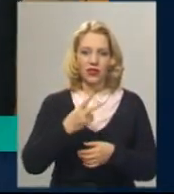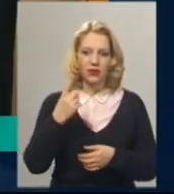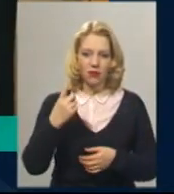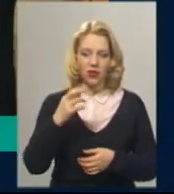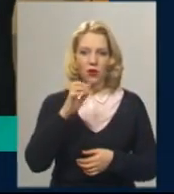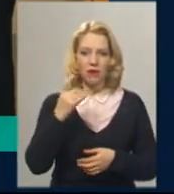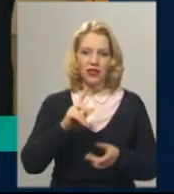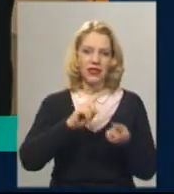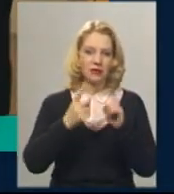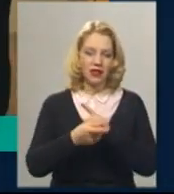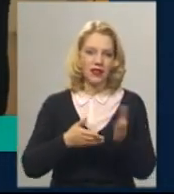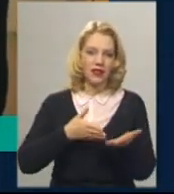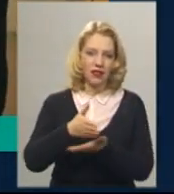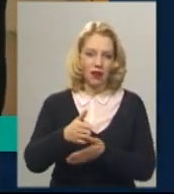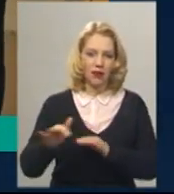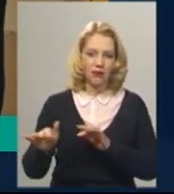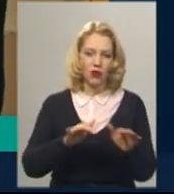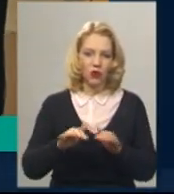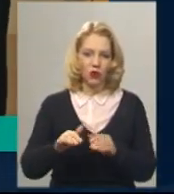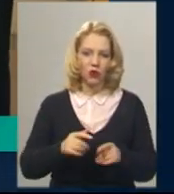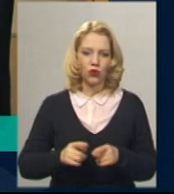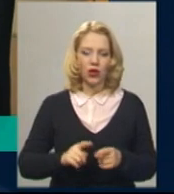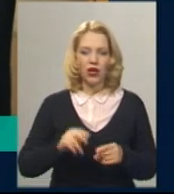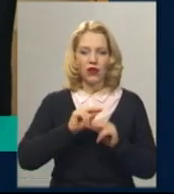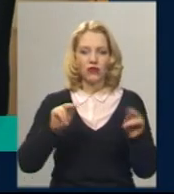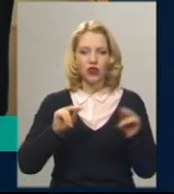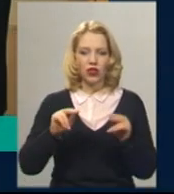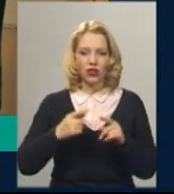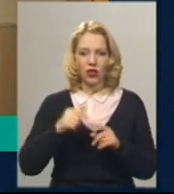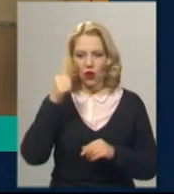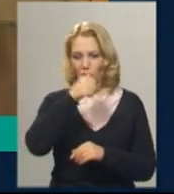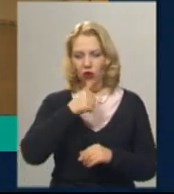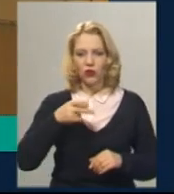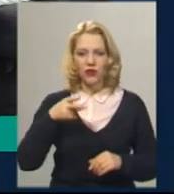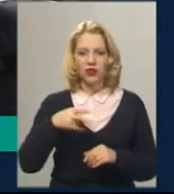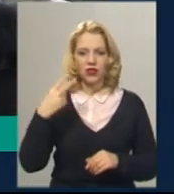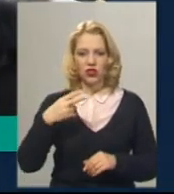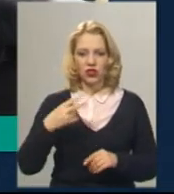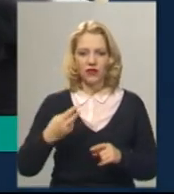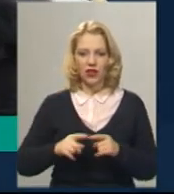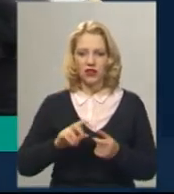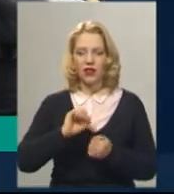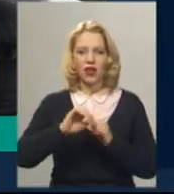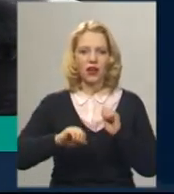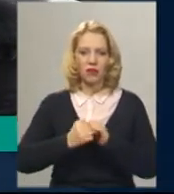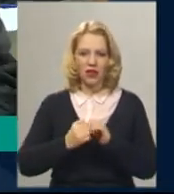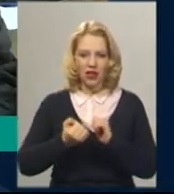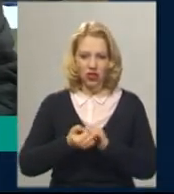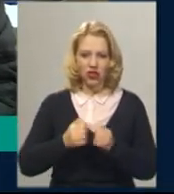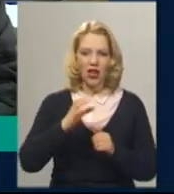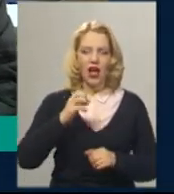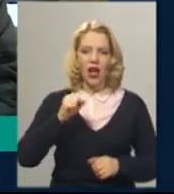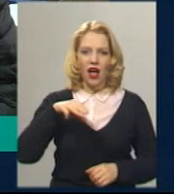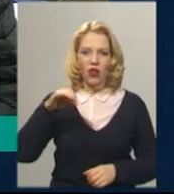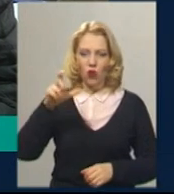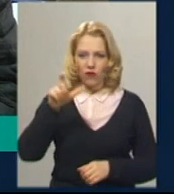руху. Вчитель історії з Хмельниччини візьме участь у всеукраїнському конкурсі «Учитель року-2020». На Кам'янеччині Атовець судитиметься